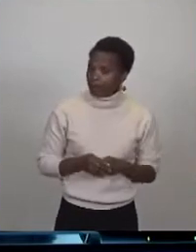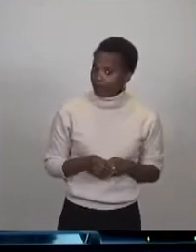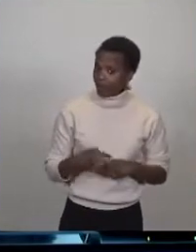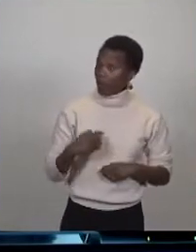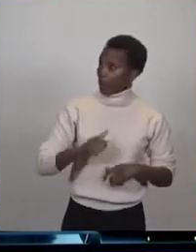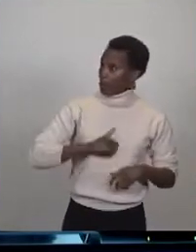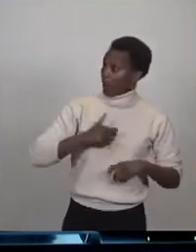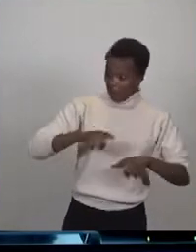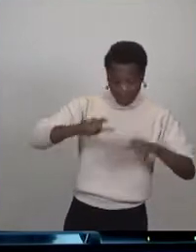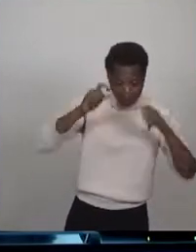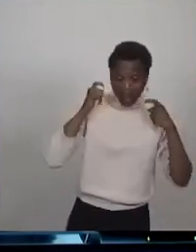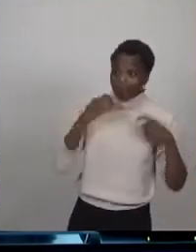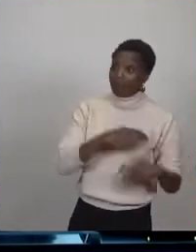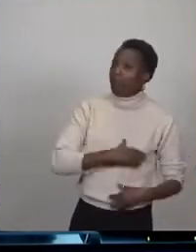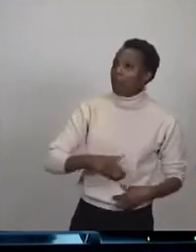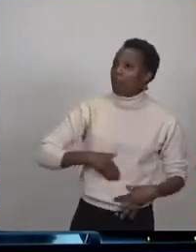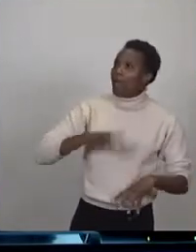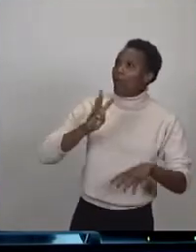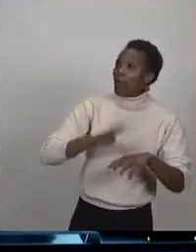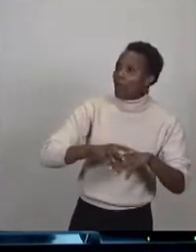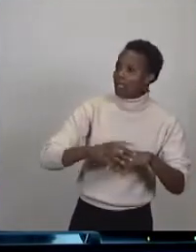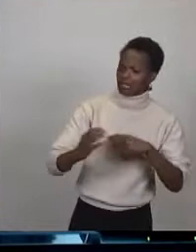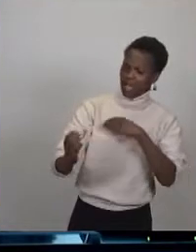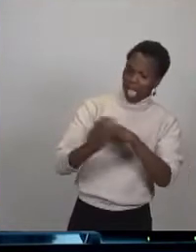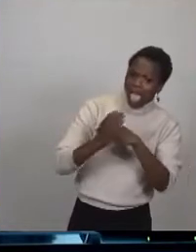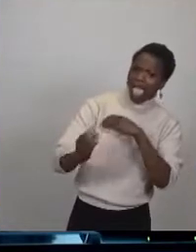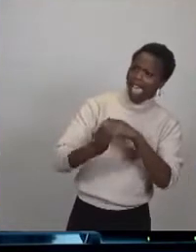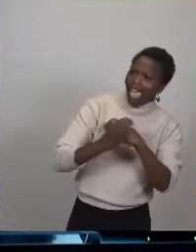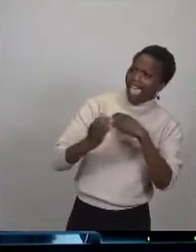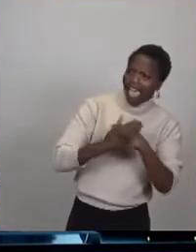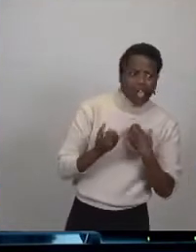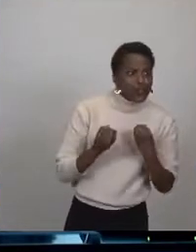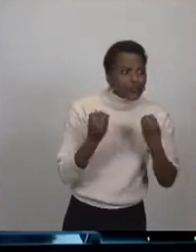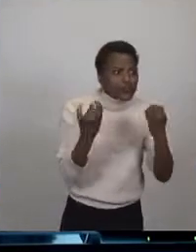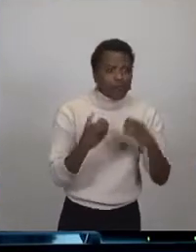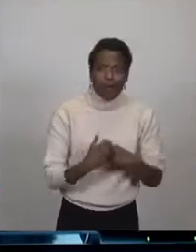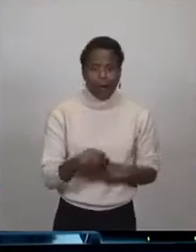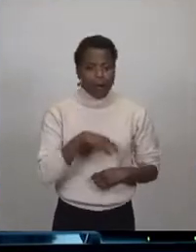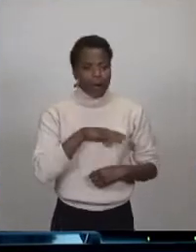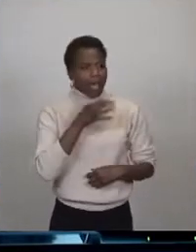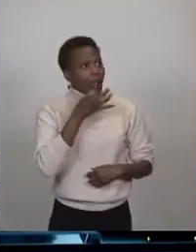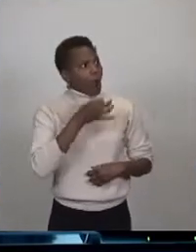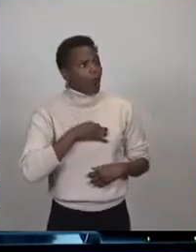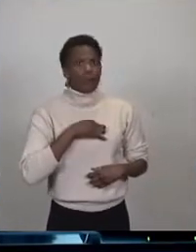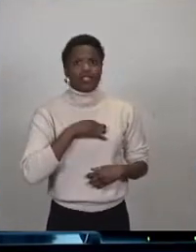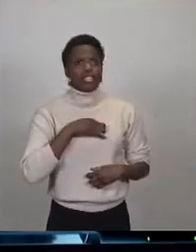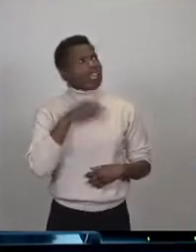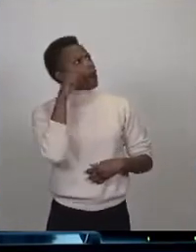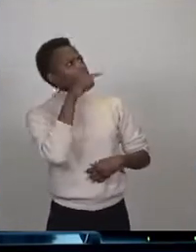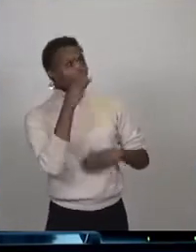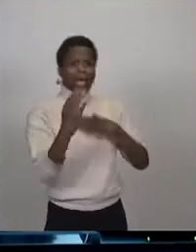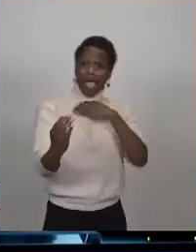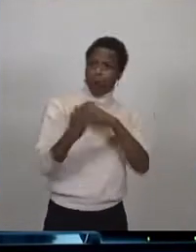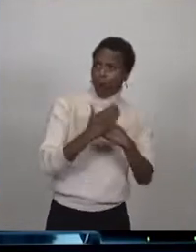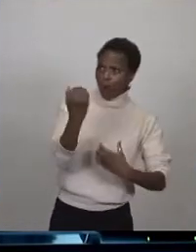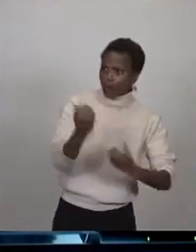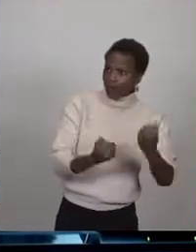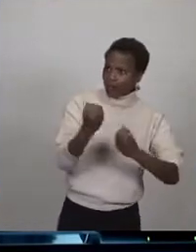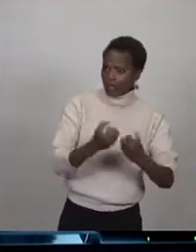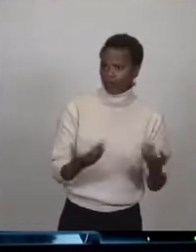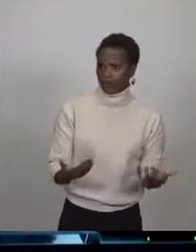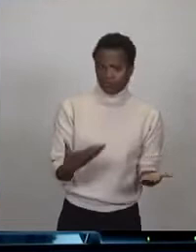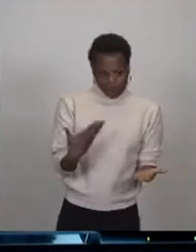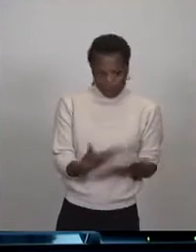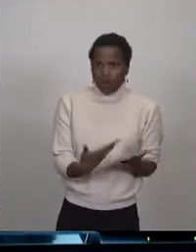engueuler comme étant un opposant à la bagnole, vertement et régulièrement, pour attester de la sincérité de cette politique.